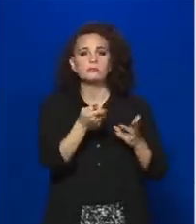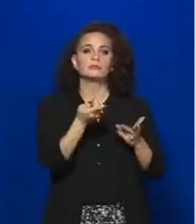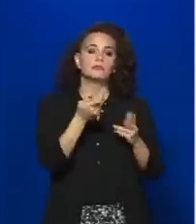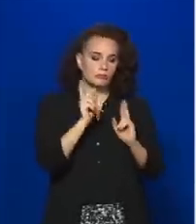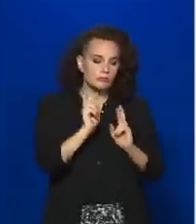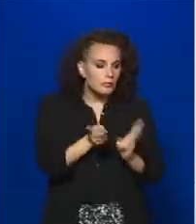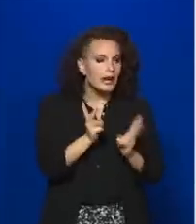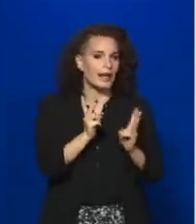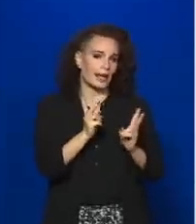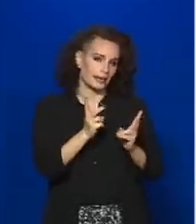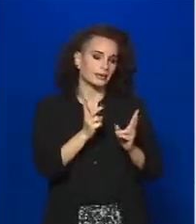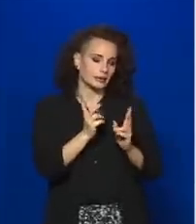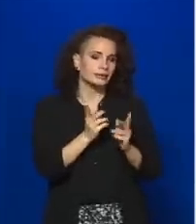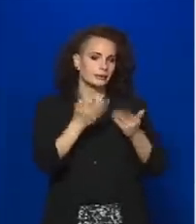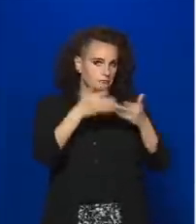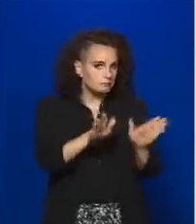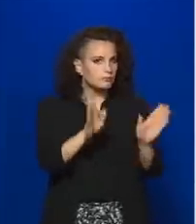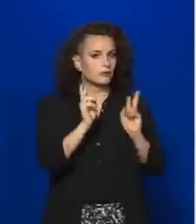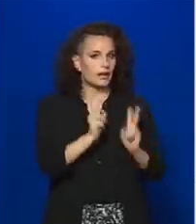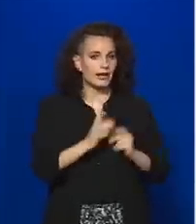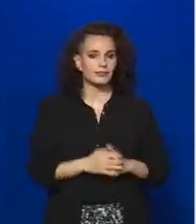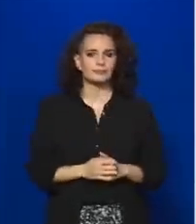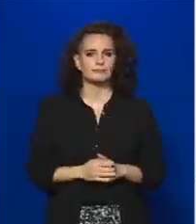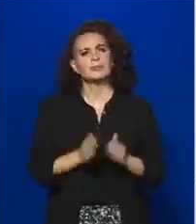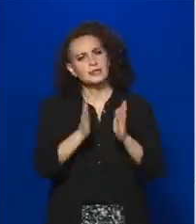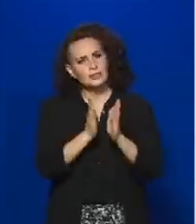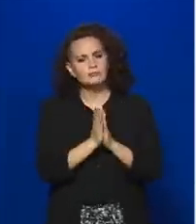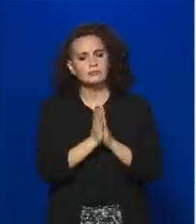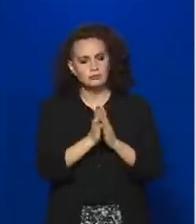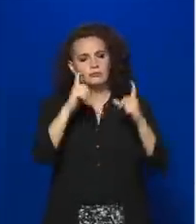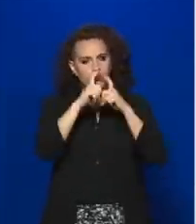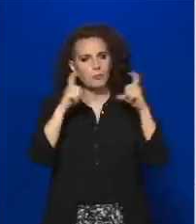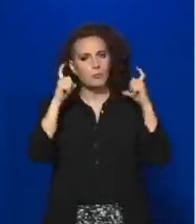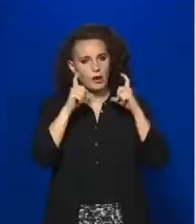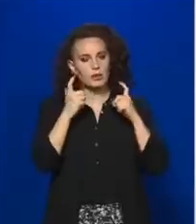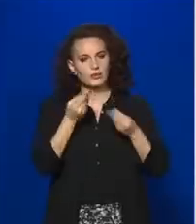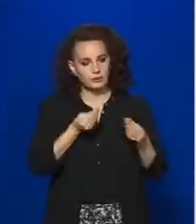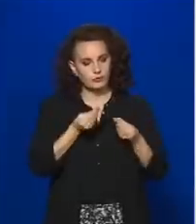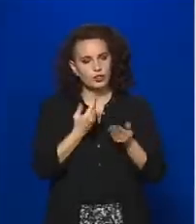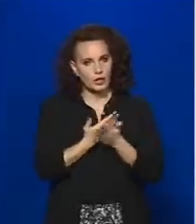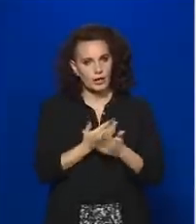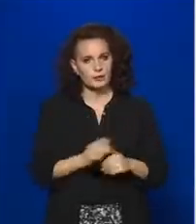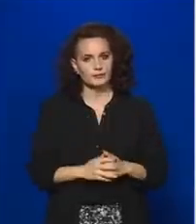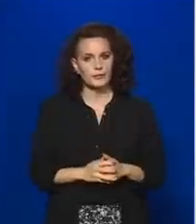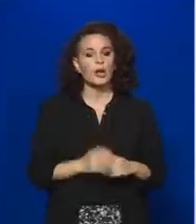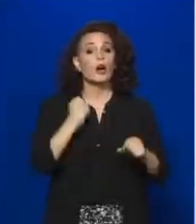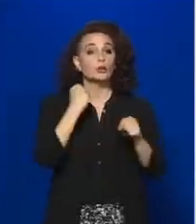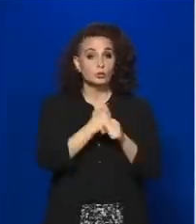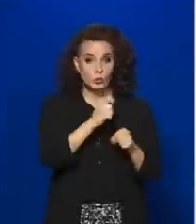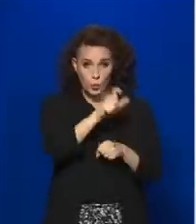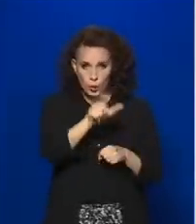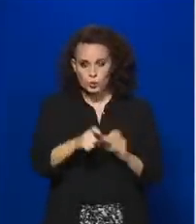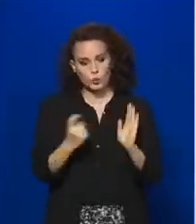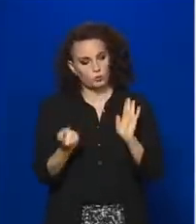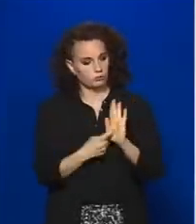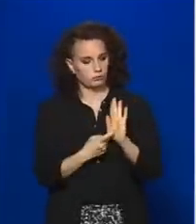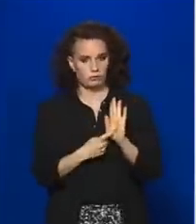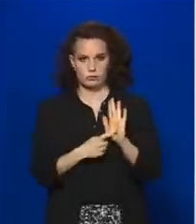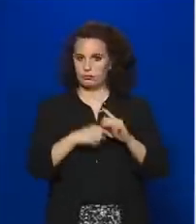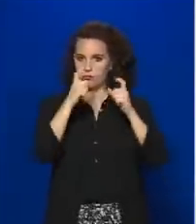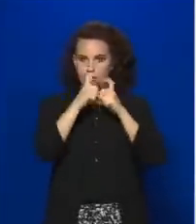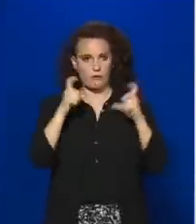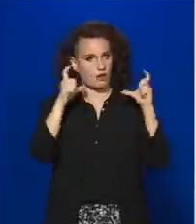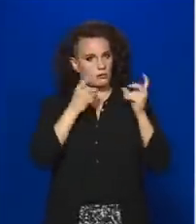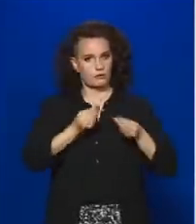megengedett. Itt is mindenkit kérünk a maszkviselés betartására, az ott dolgozók kötelesek maszkot viselni, és